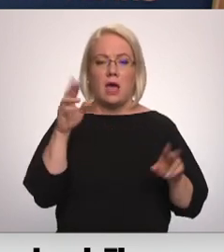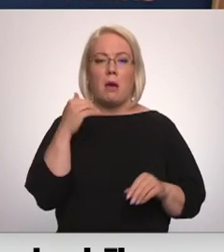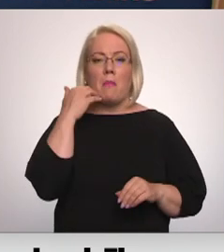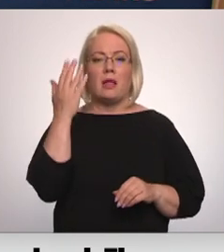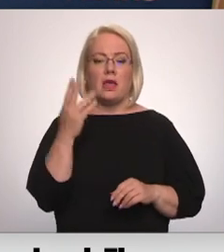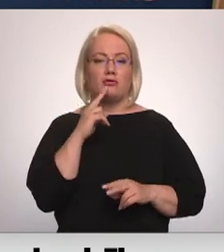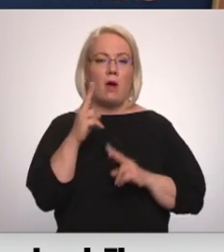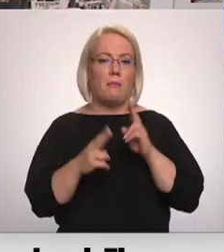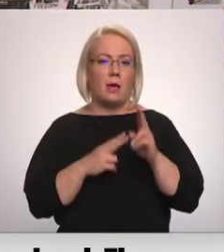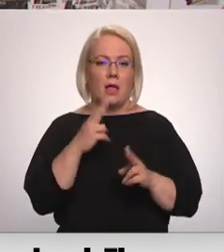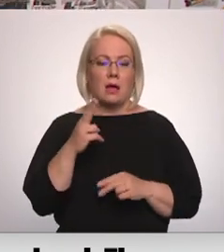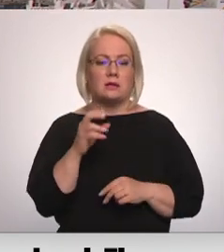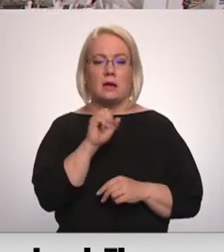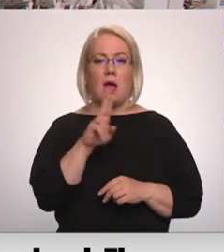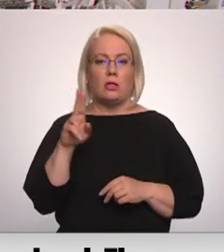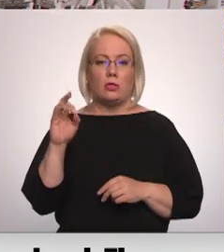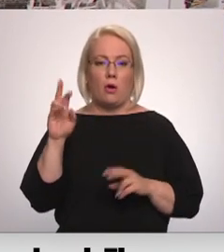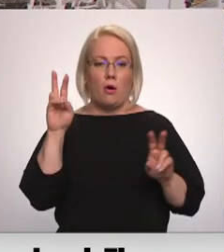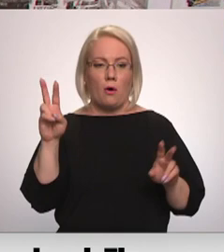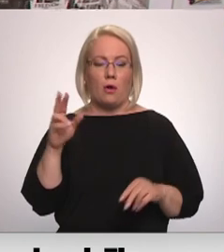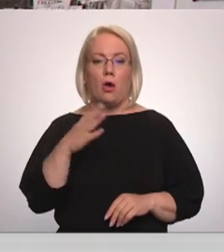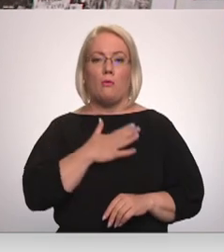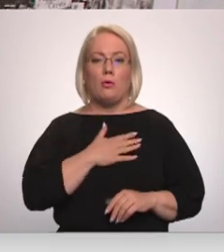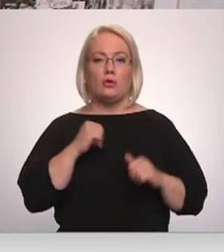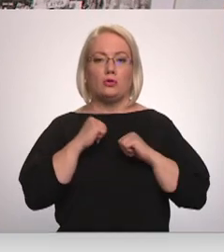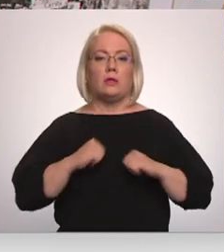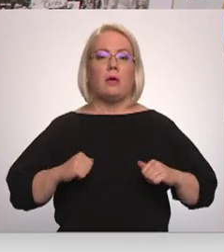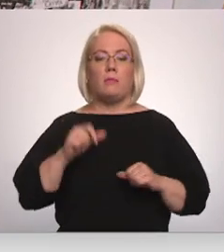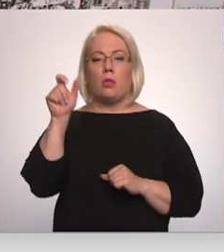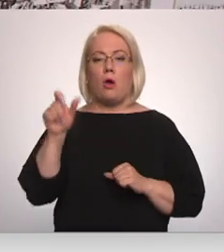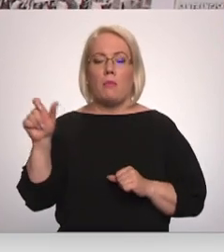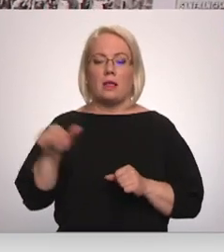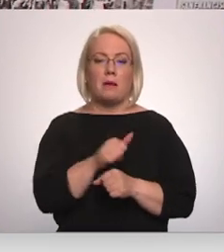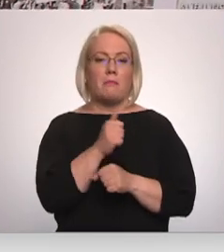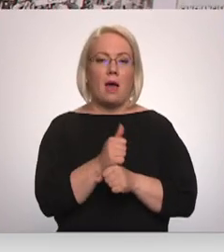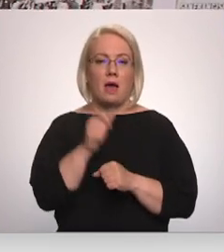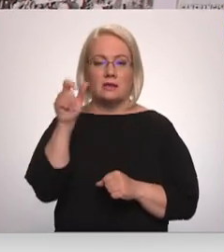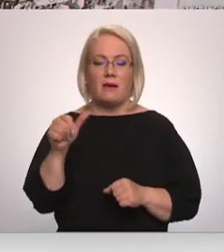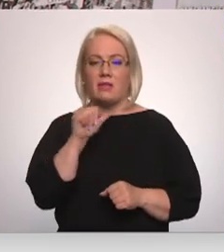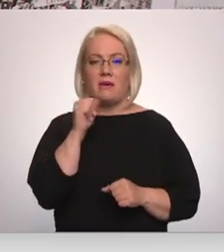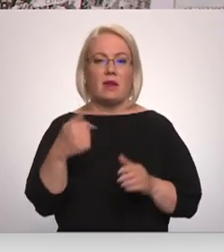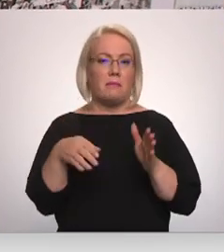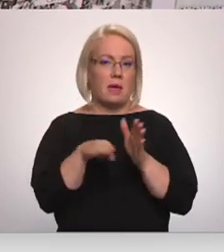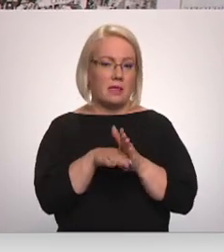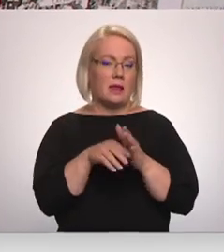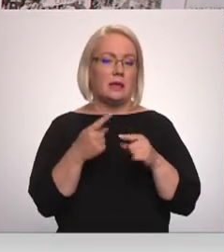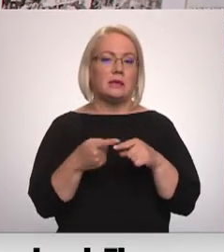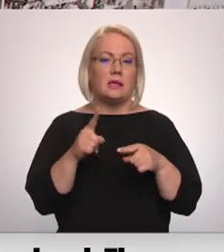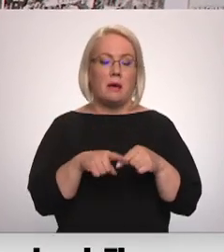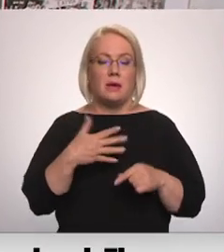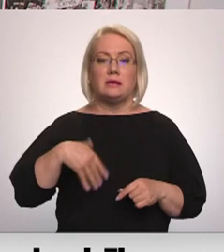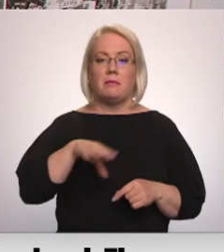apvienotajām nācijām. Mūsu diplomātiskie pārstāvi nevarēja tur piedalīties. Tāpēc mēs